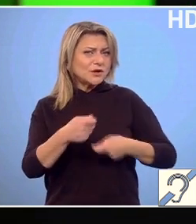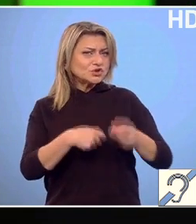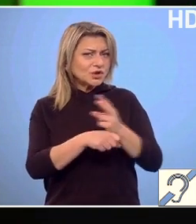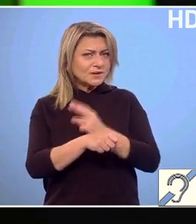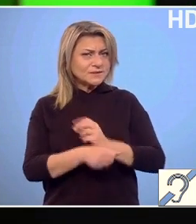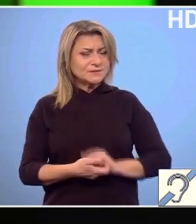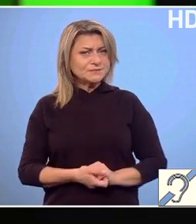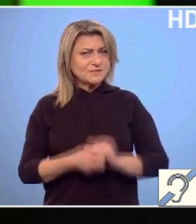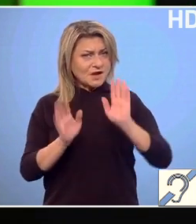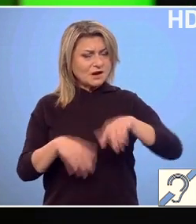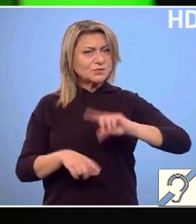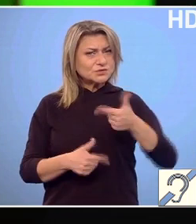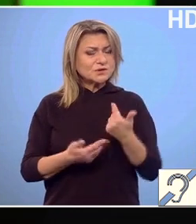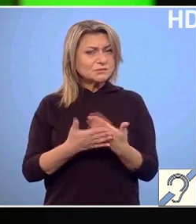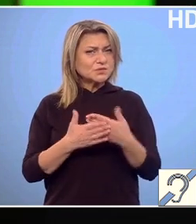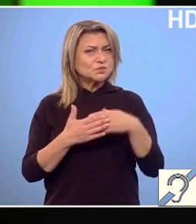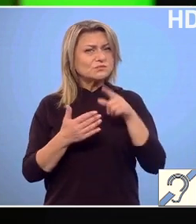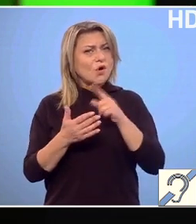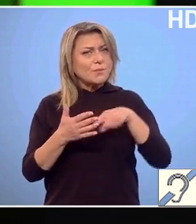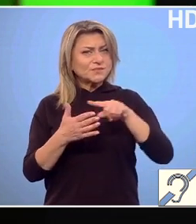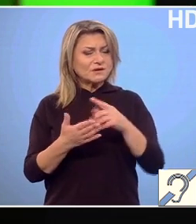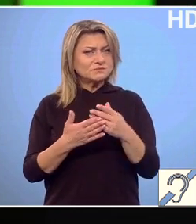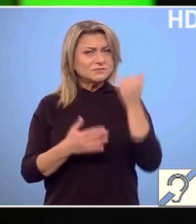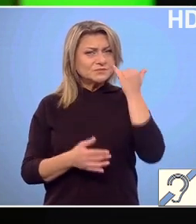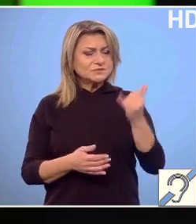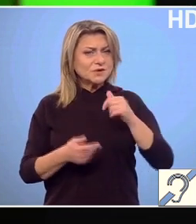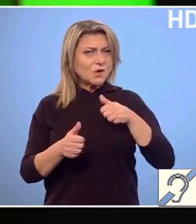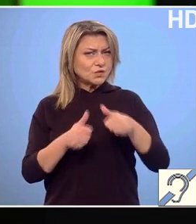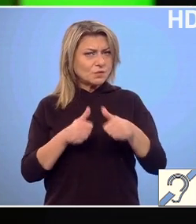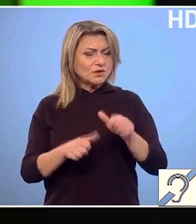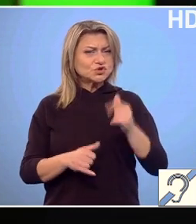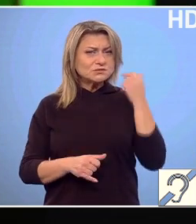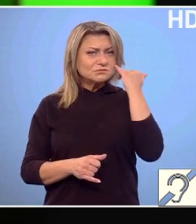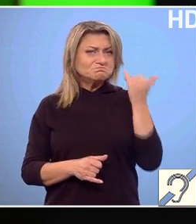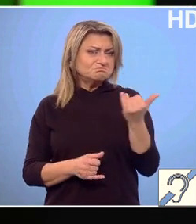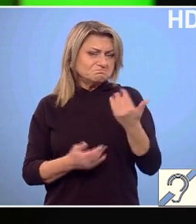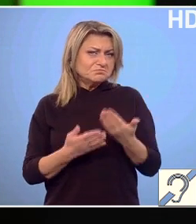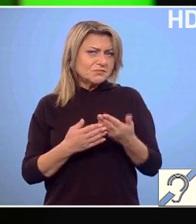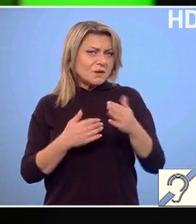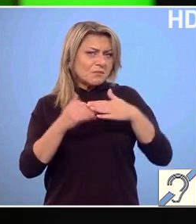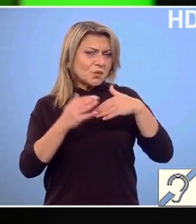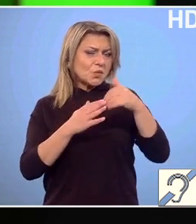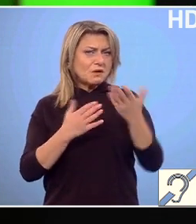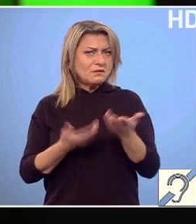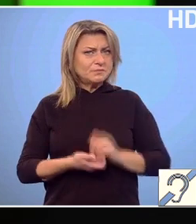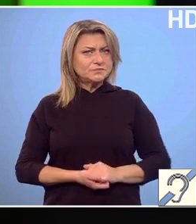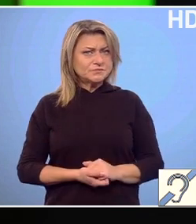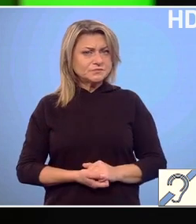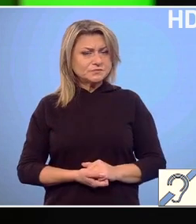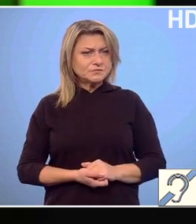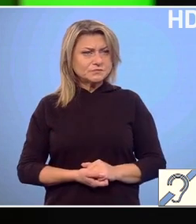posibilitatea de a opta pentru soluții automate, cum este cel prezentat, sau soluții manuale, cel pe care îți menționă și noastră.